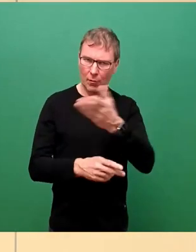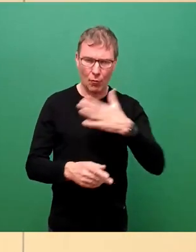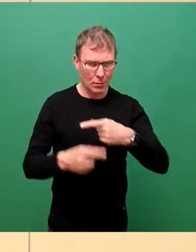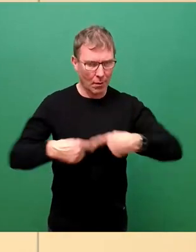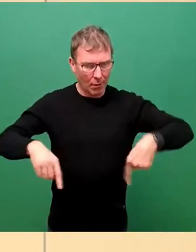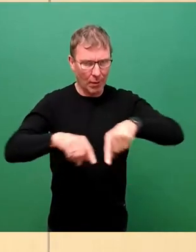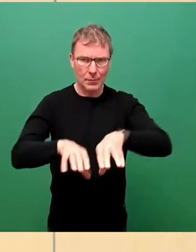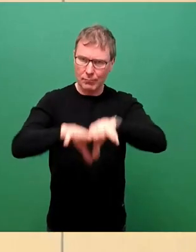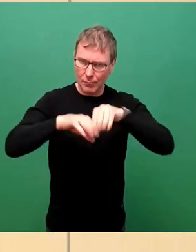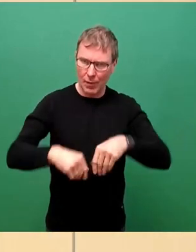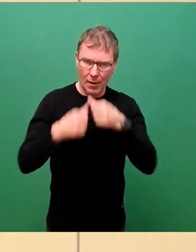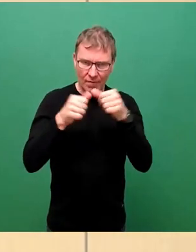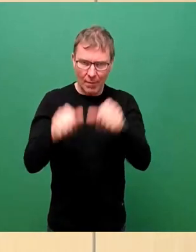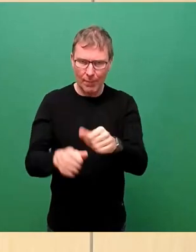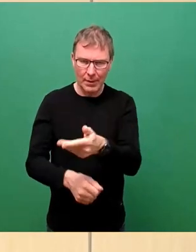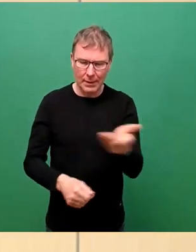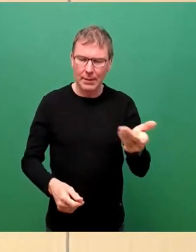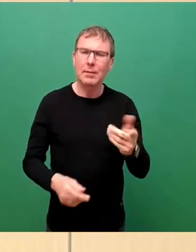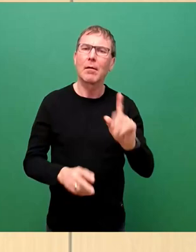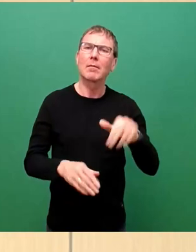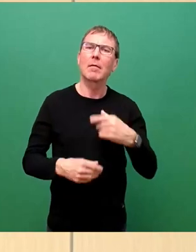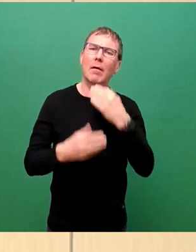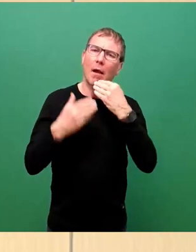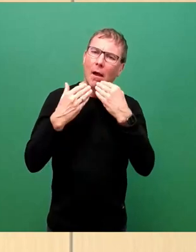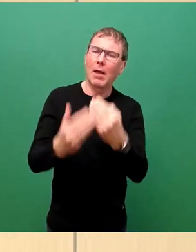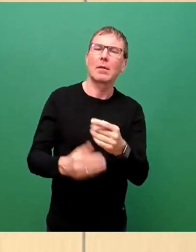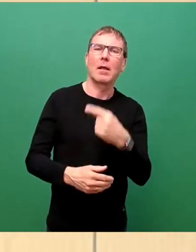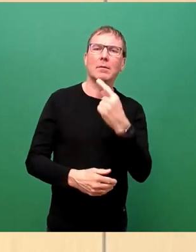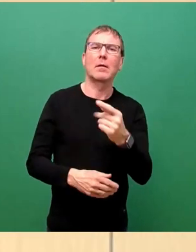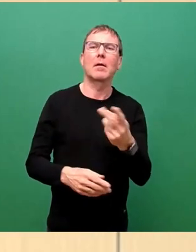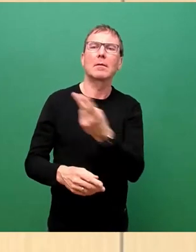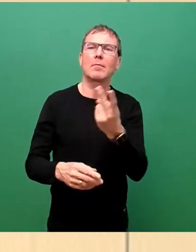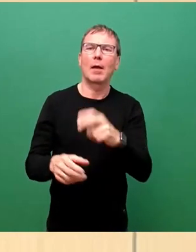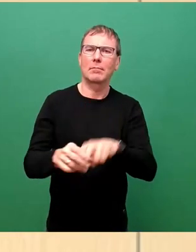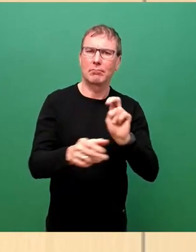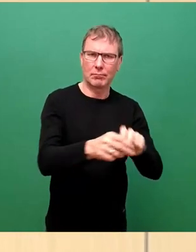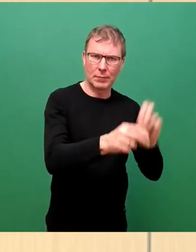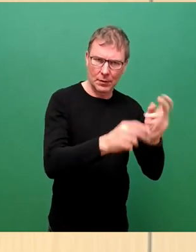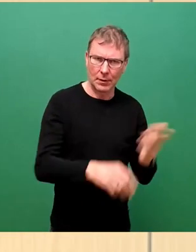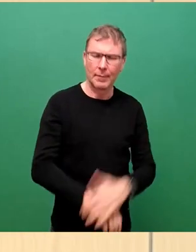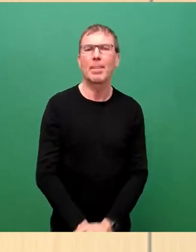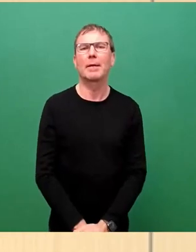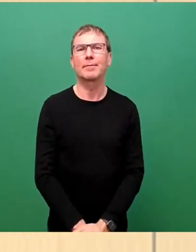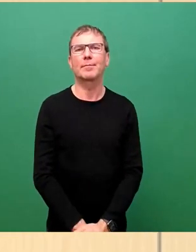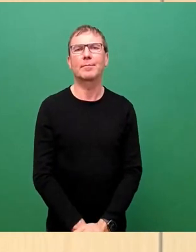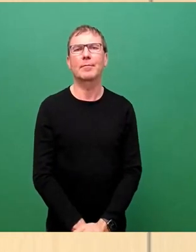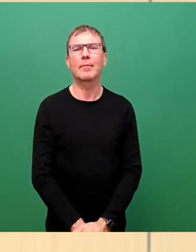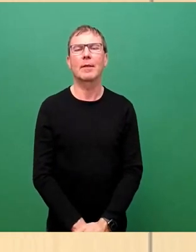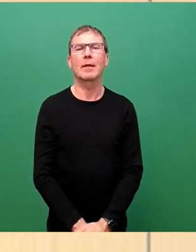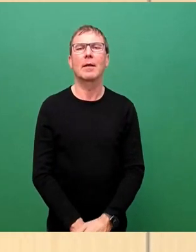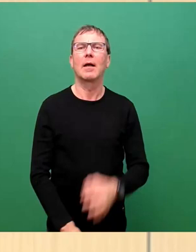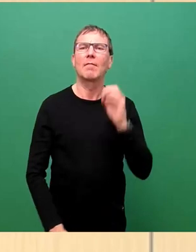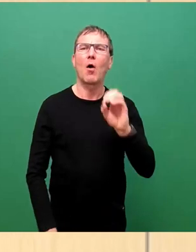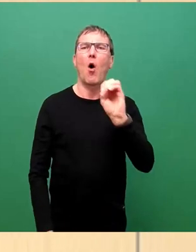Und ich darf auch noch mal ganz herzliches Dankeschön an die ausgeschiedenen Arme Räte sagen, Frau Osiander,